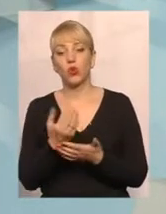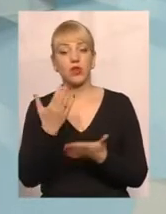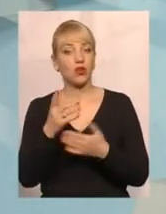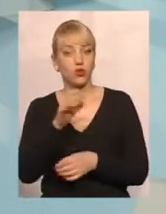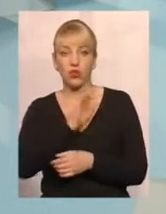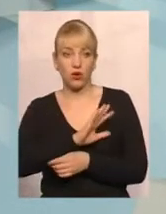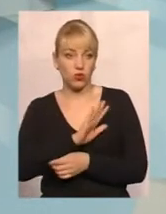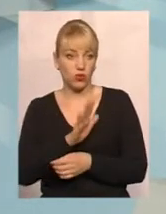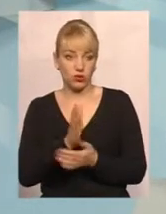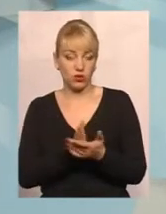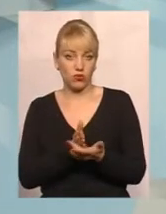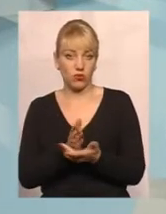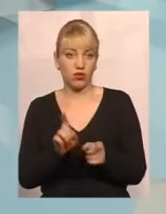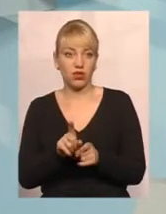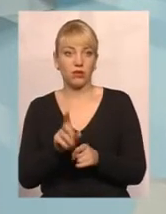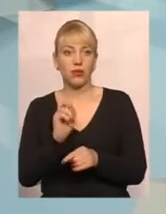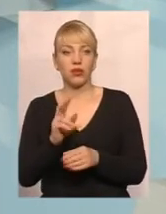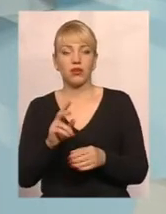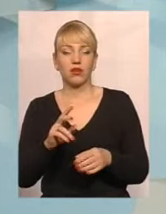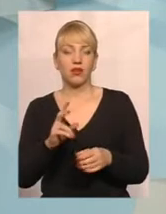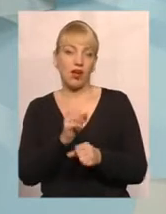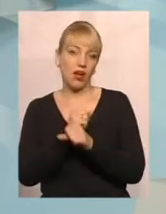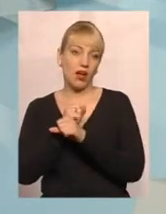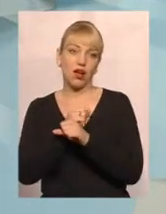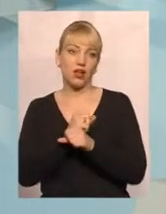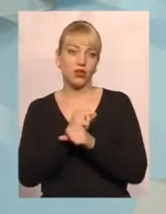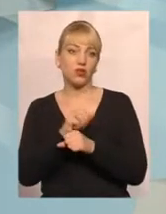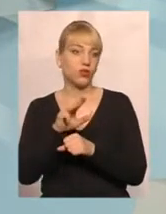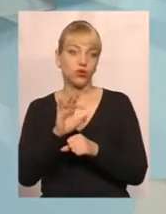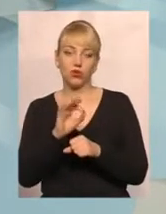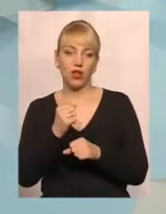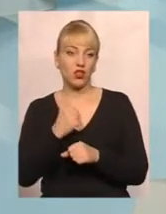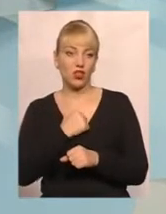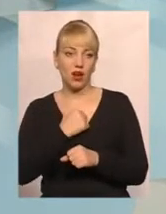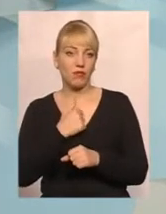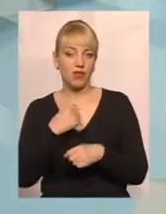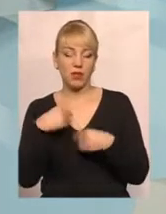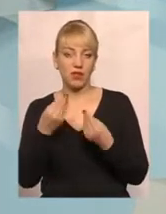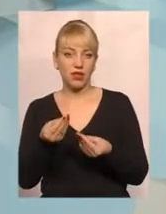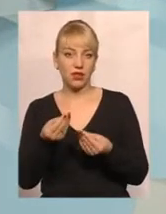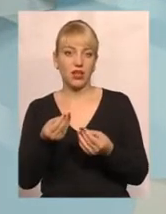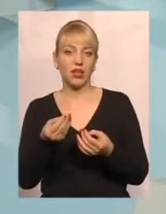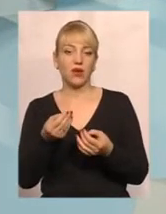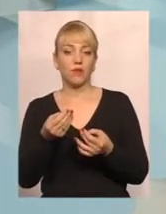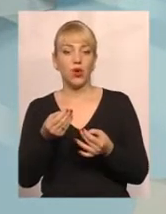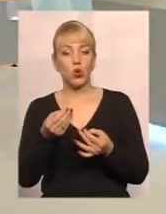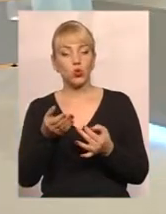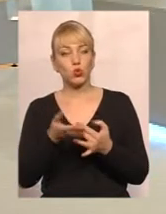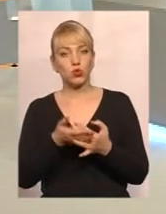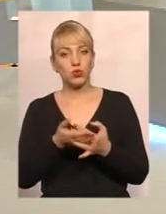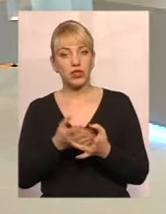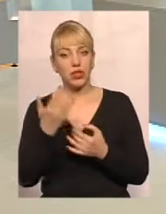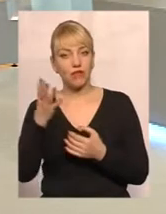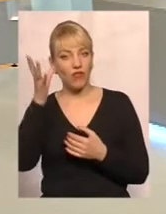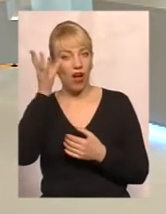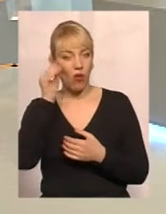користується, послугами тільки на канікули, то, на жаль, ми призначити субсидію з його врахуванням на три місяці не